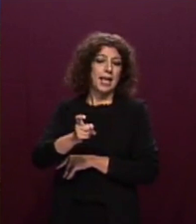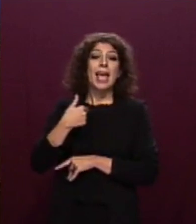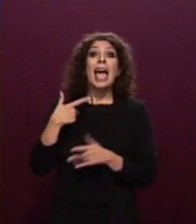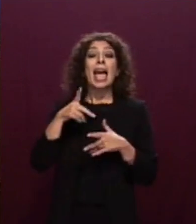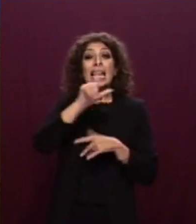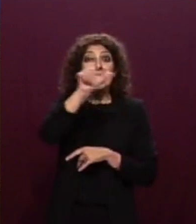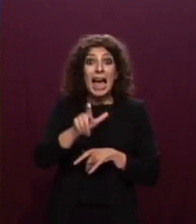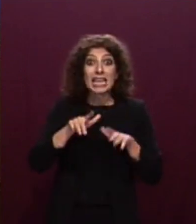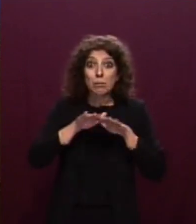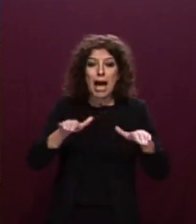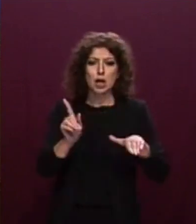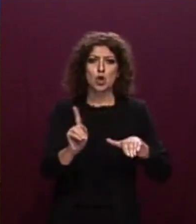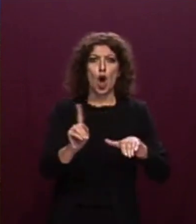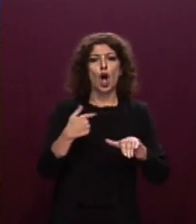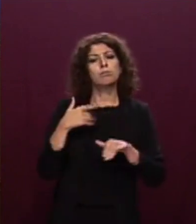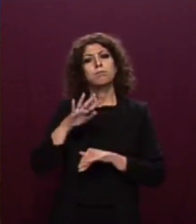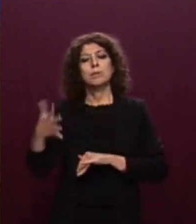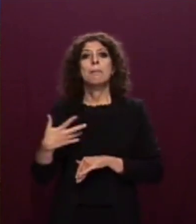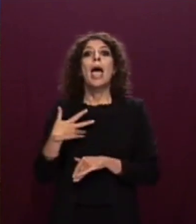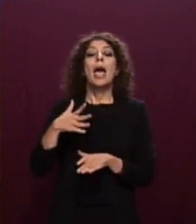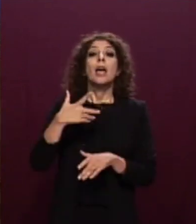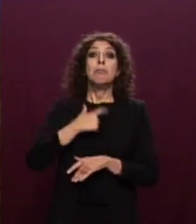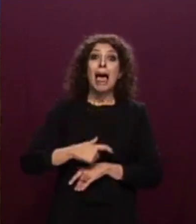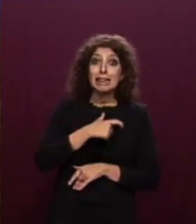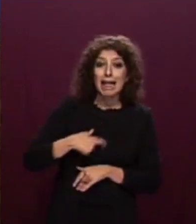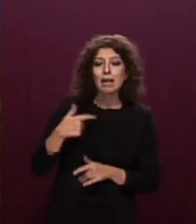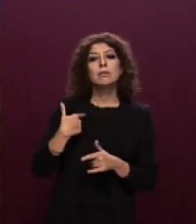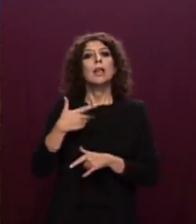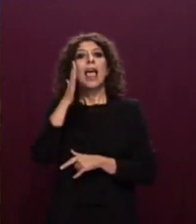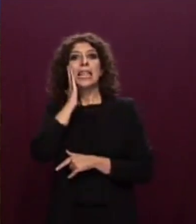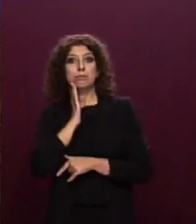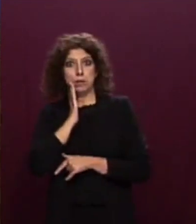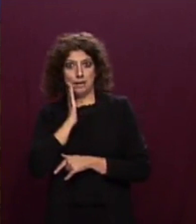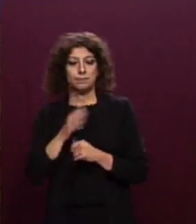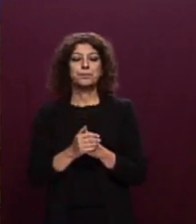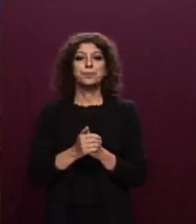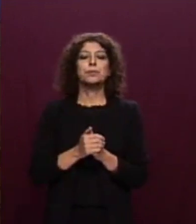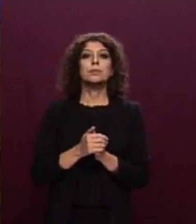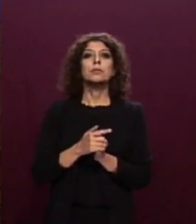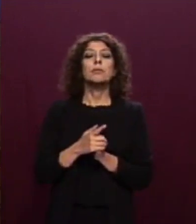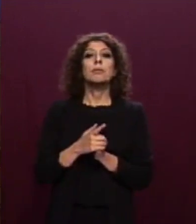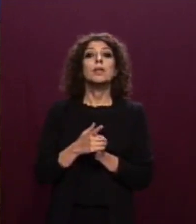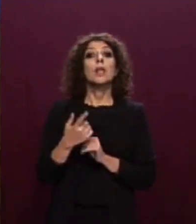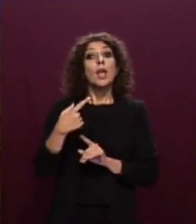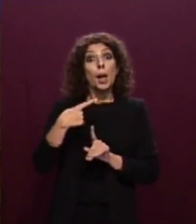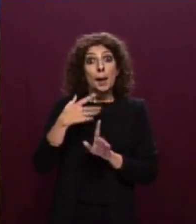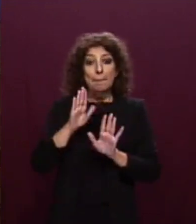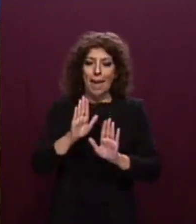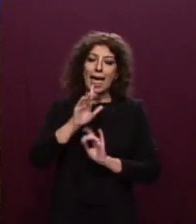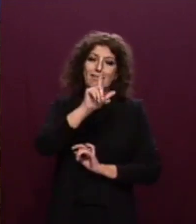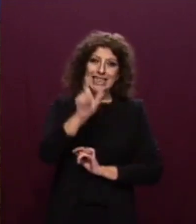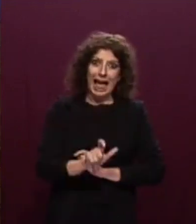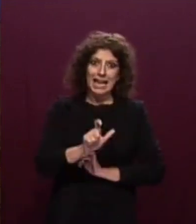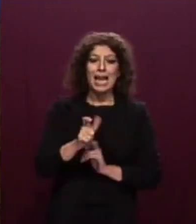nessuno di essi è stato coordinato dal Centro Nazionale di Coordinamento del Soccorso Marittimo Italiano né di altri